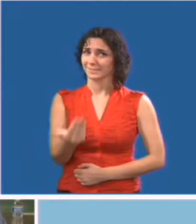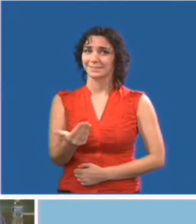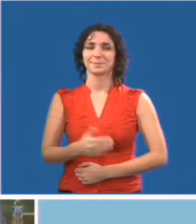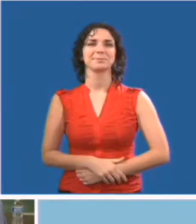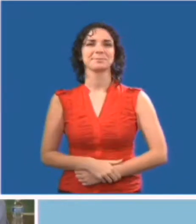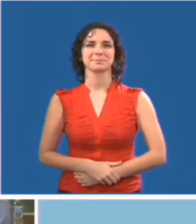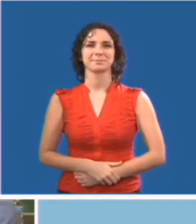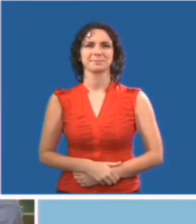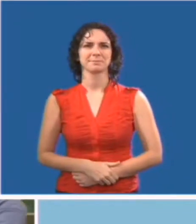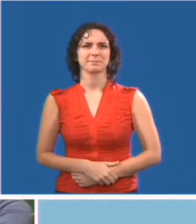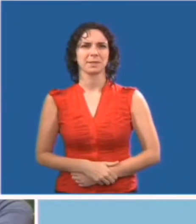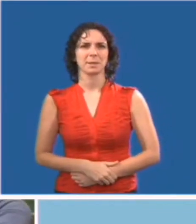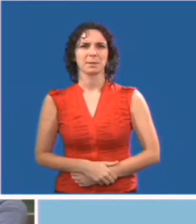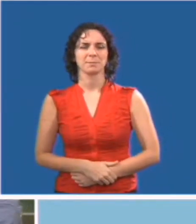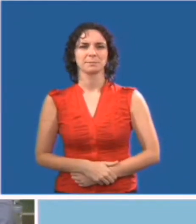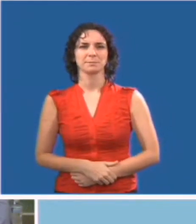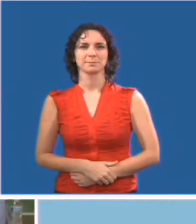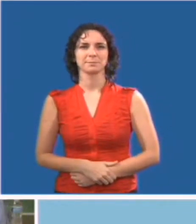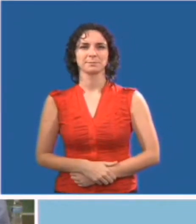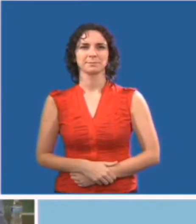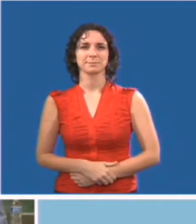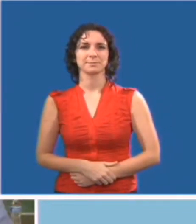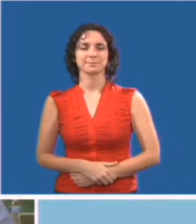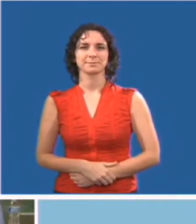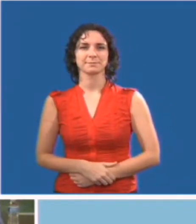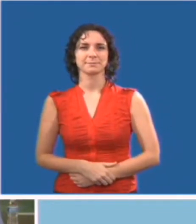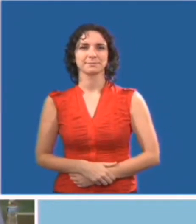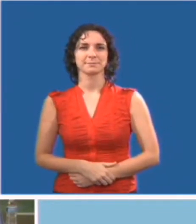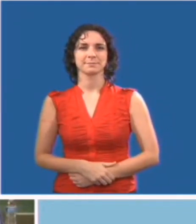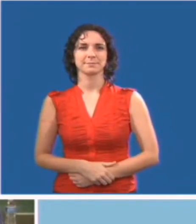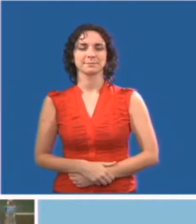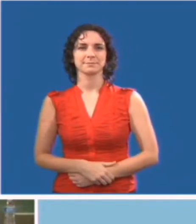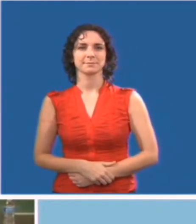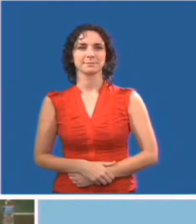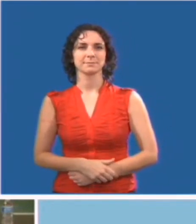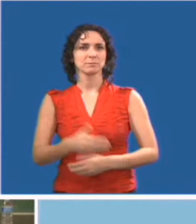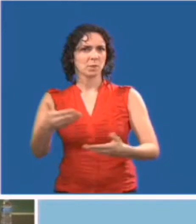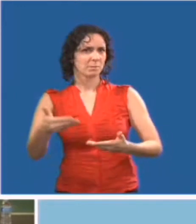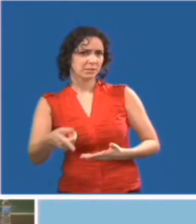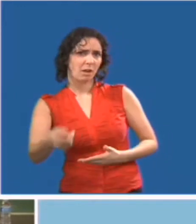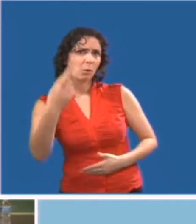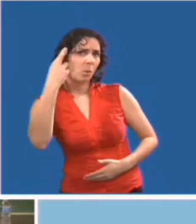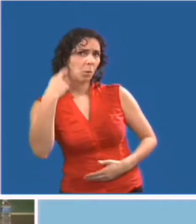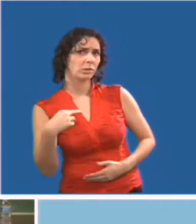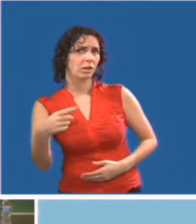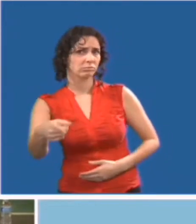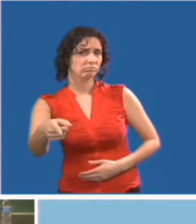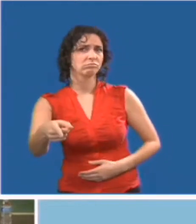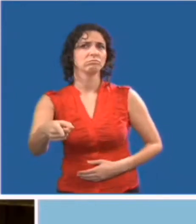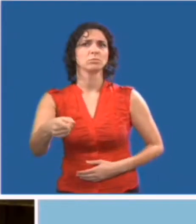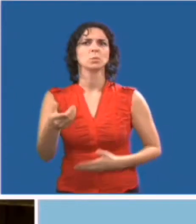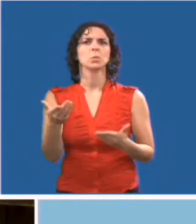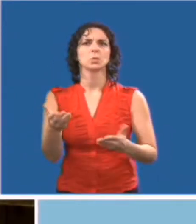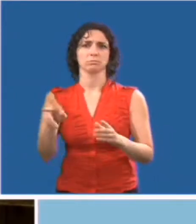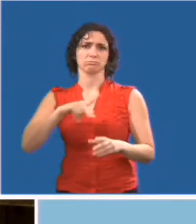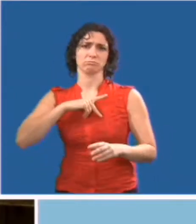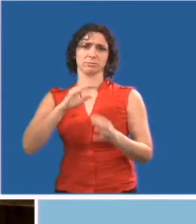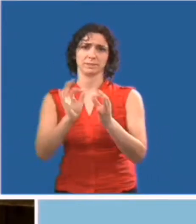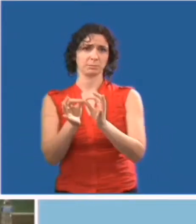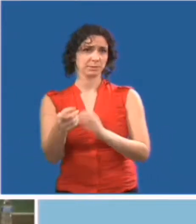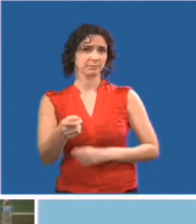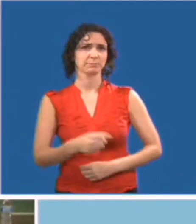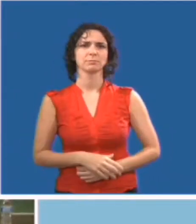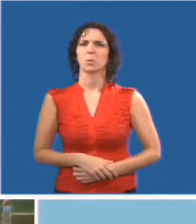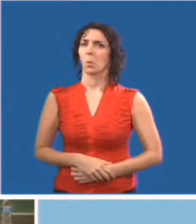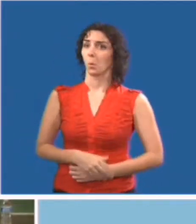Comment allez-vous? Je veux bien. Merci. Je vous présente Rhonda, qui me servira d'interprète aujourd'hui. Bonjour Rhonda.